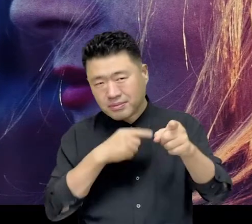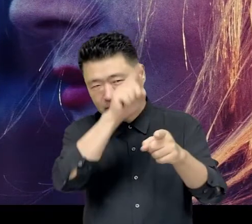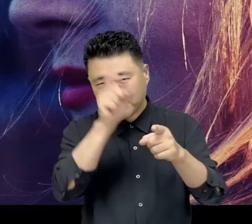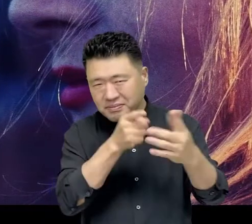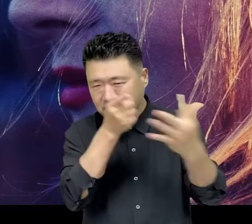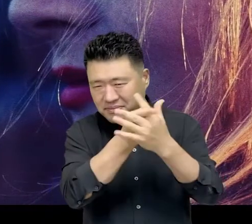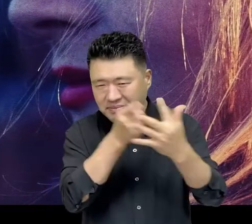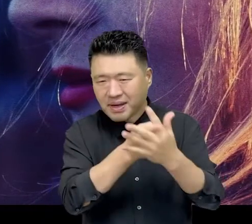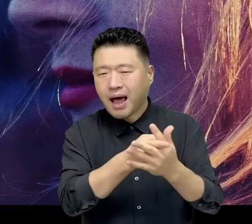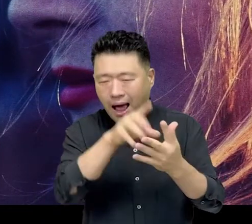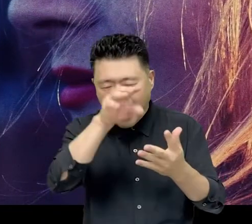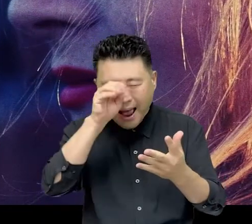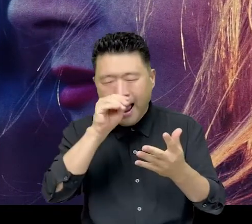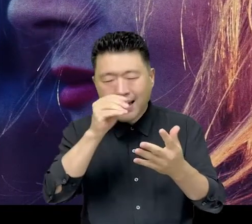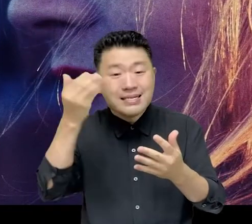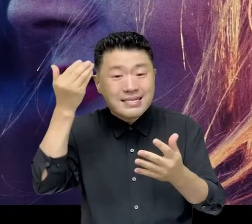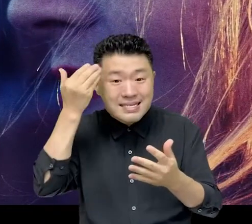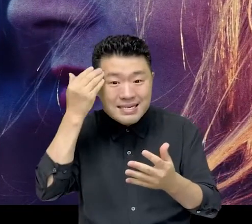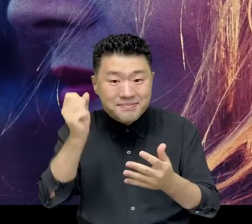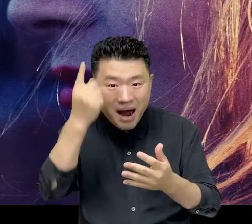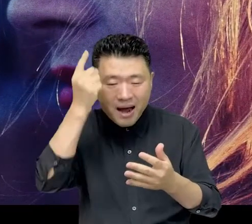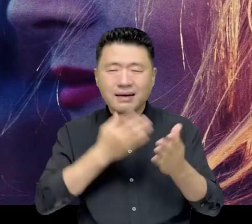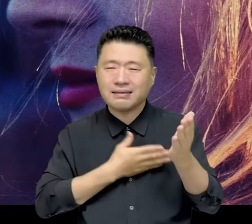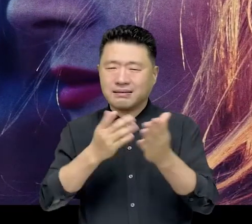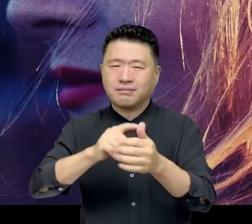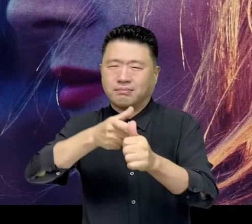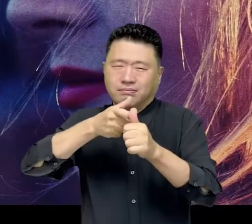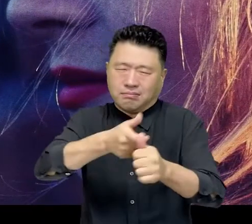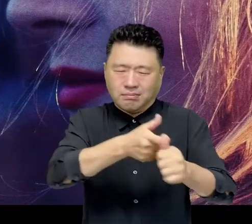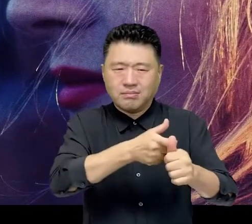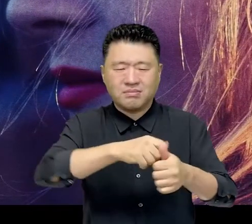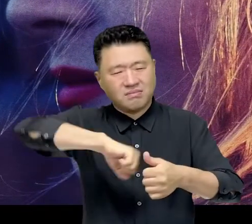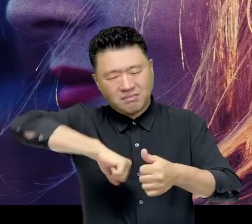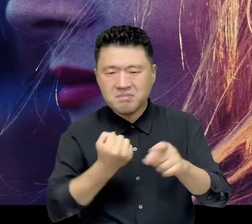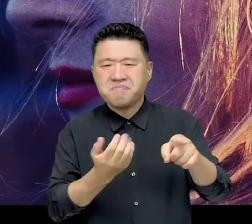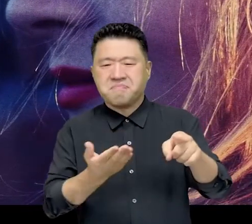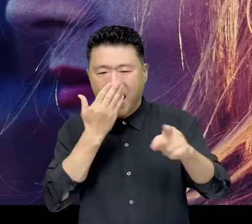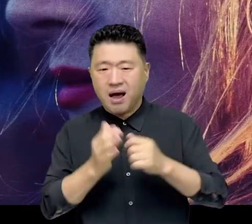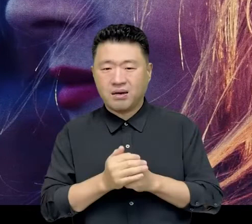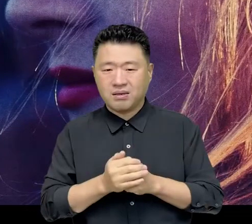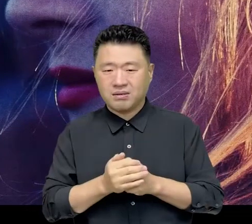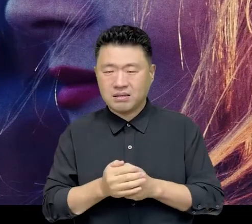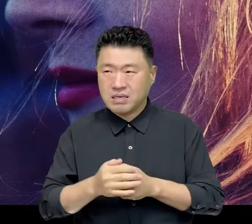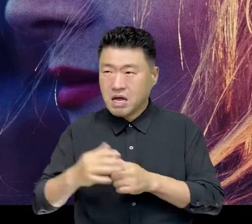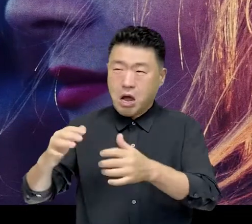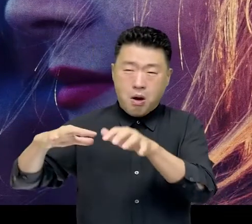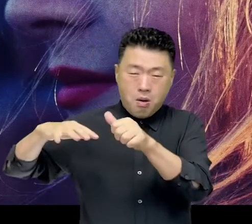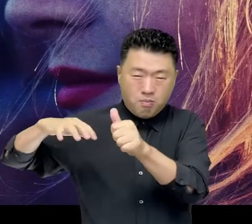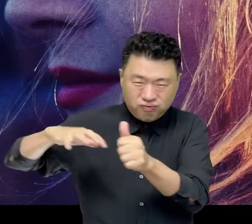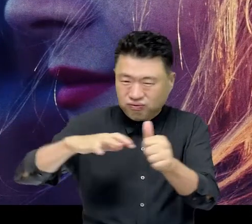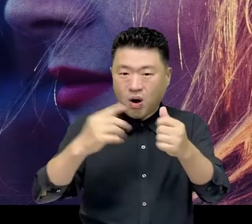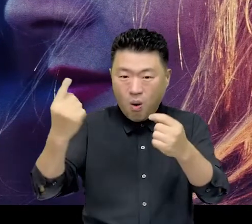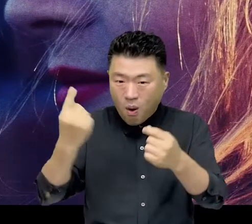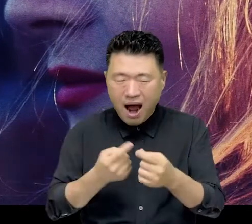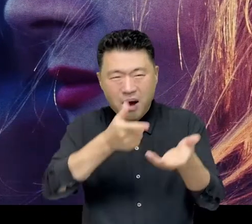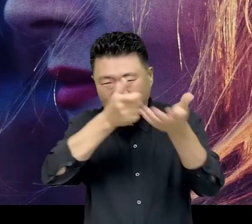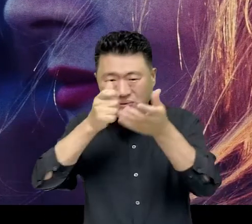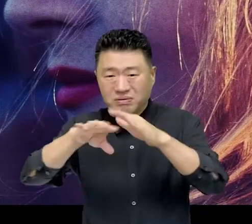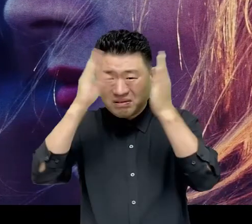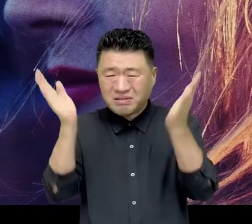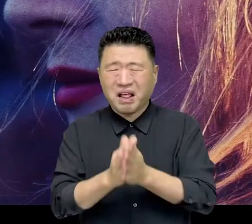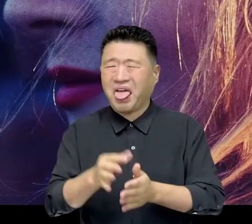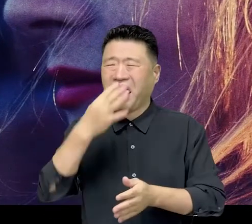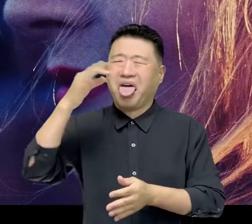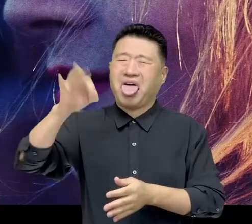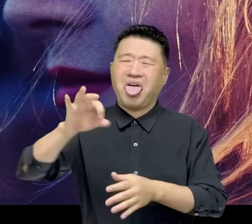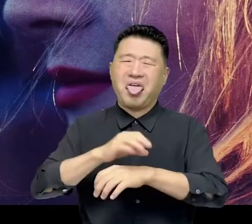상대가 누구인지를 습득하고 그 지식을 적용하여 상대를 굴복시켜 추격전이나 총 따위는